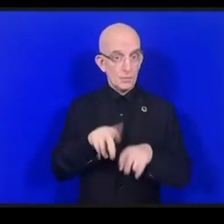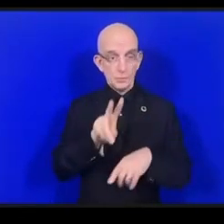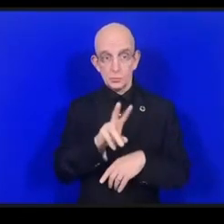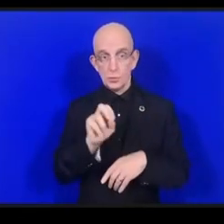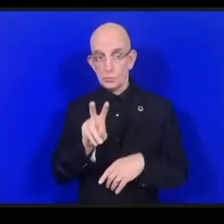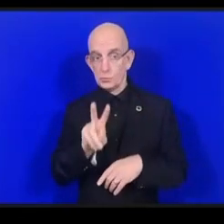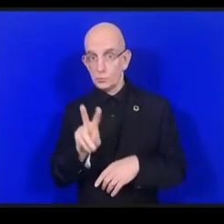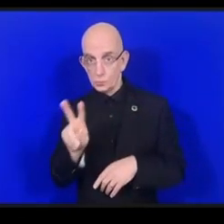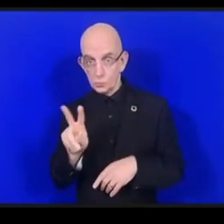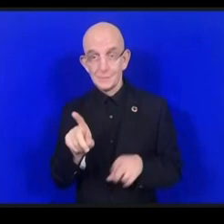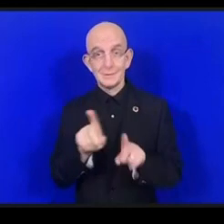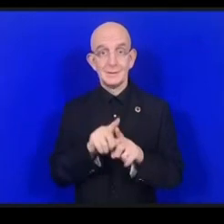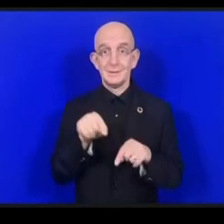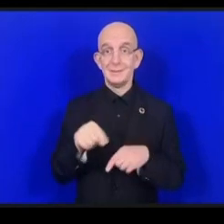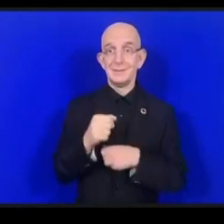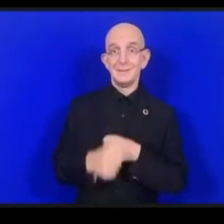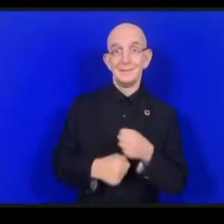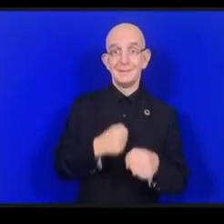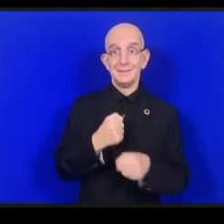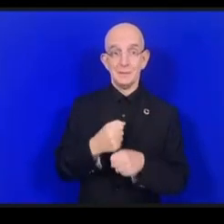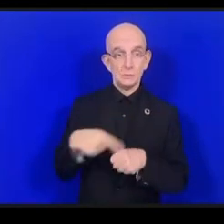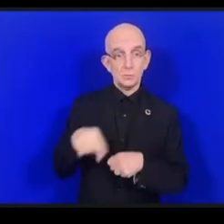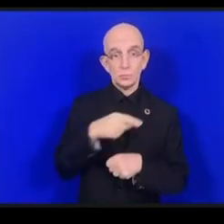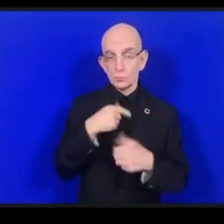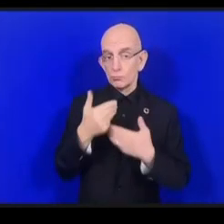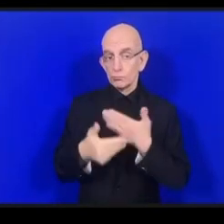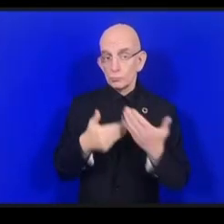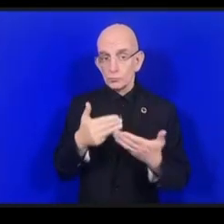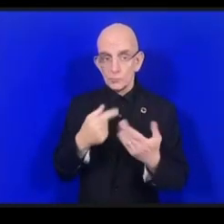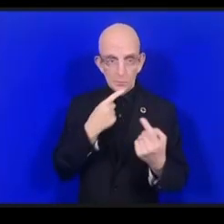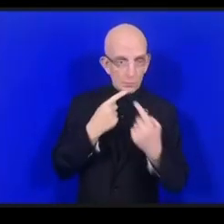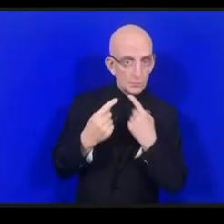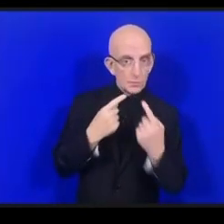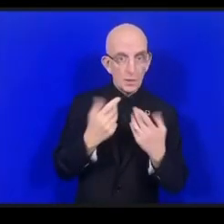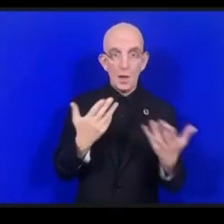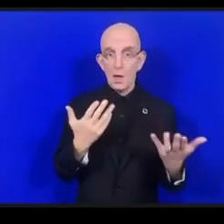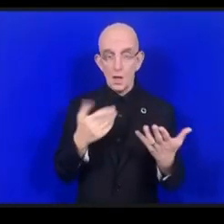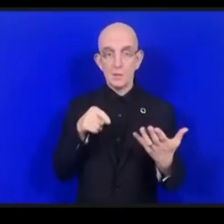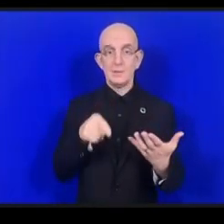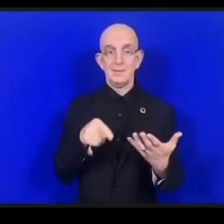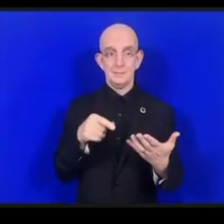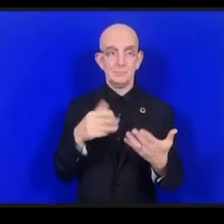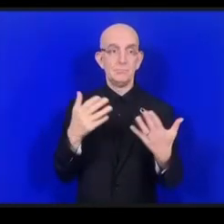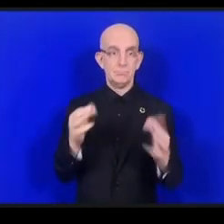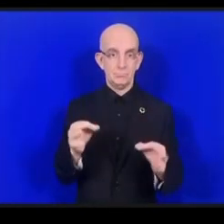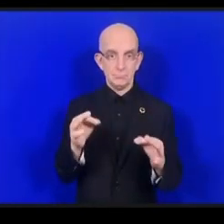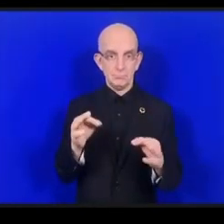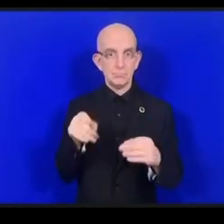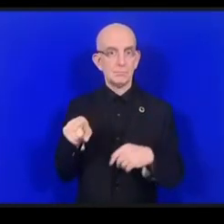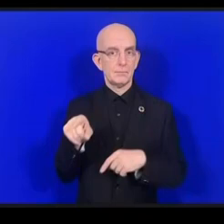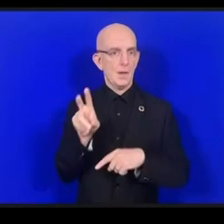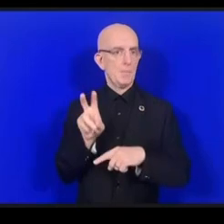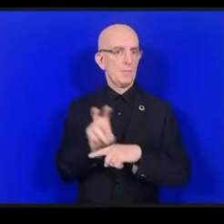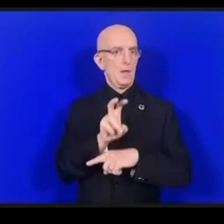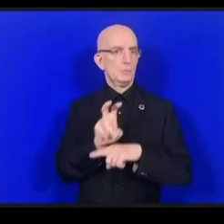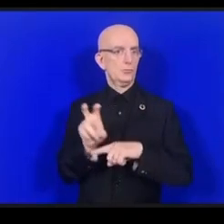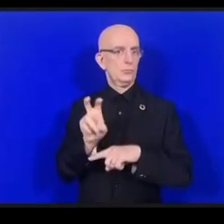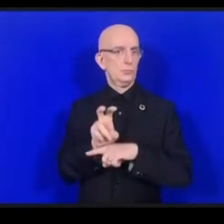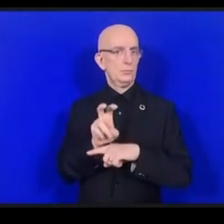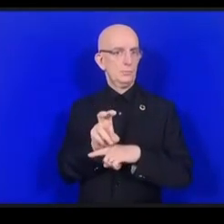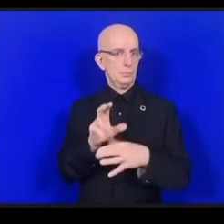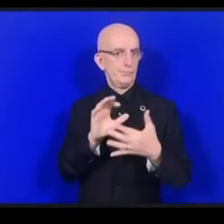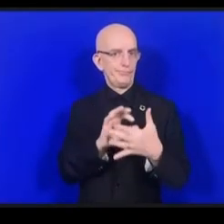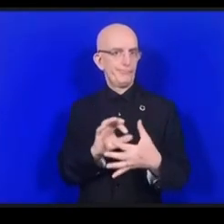قمة العالمية لمجتمع المعلومات زائد 20